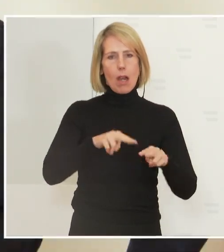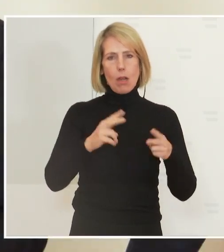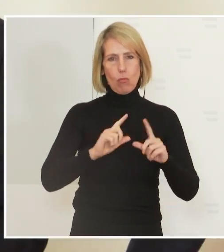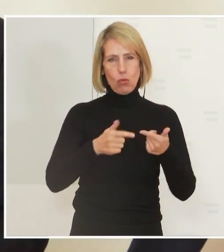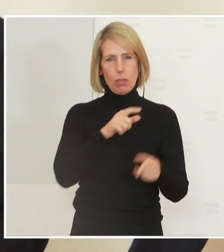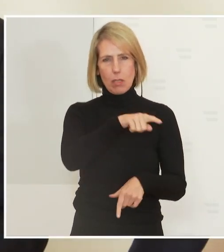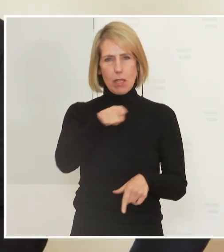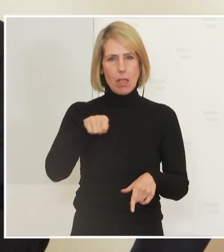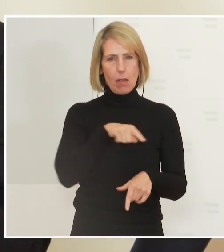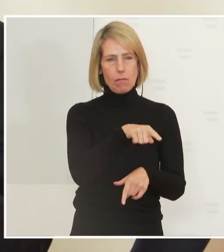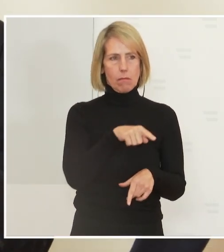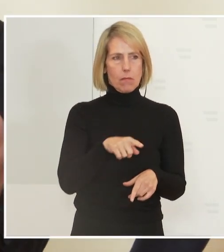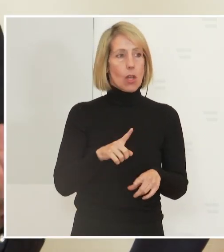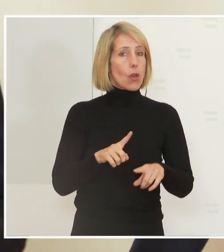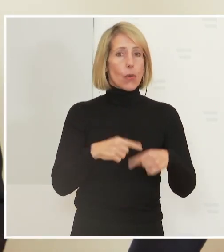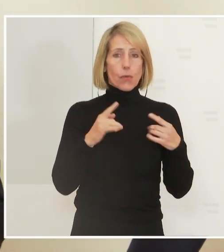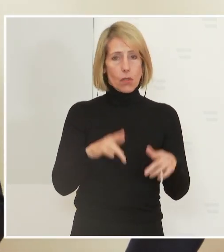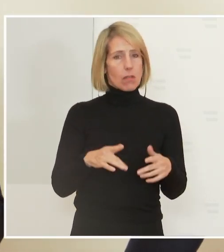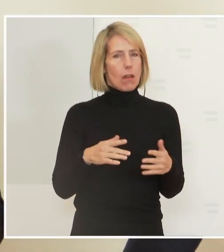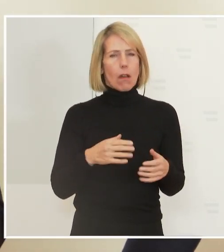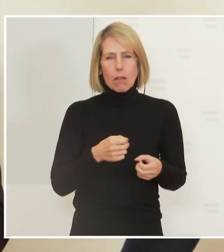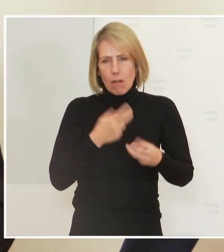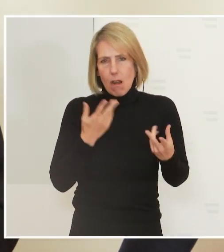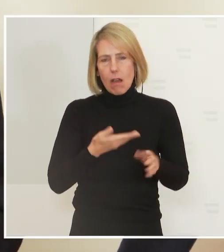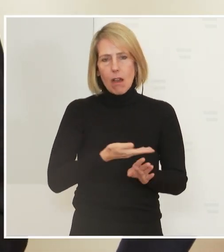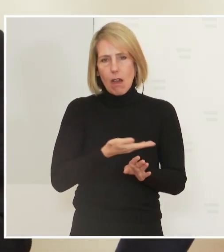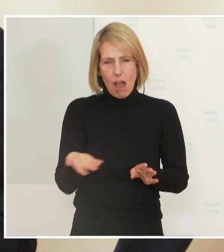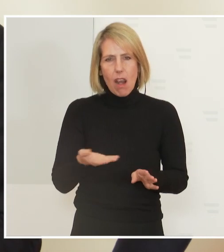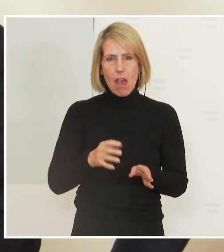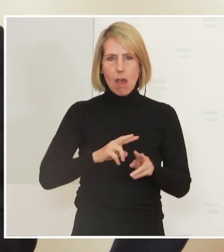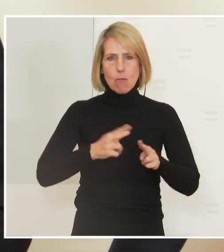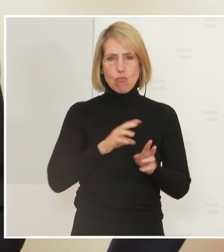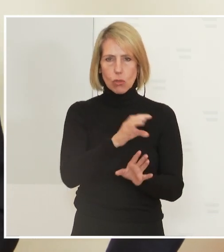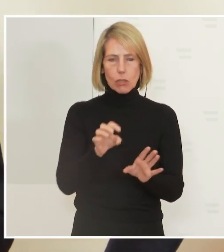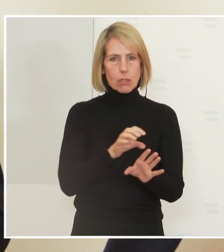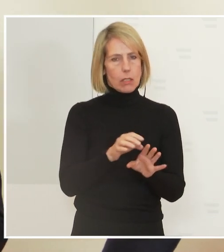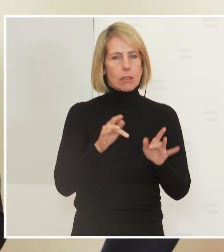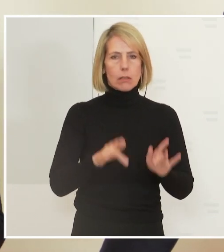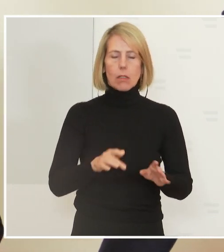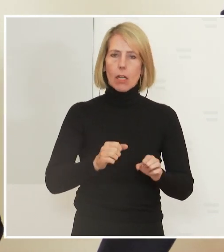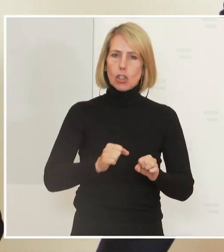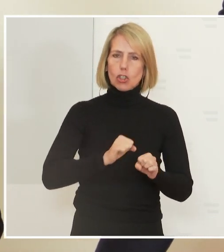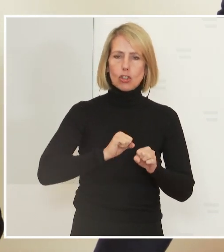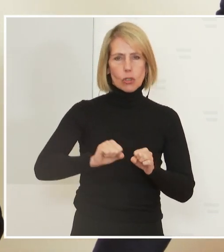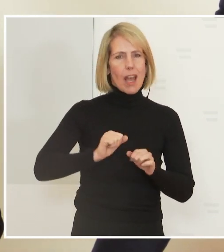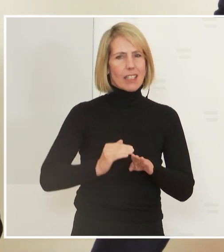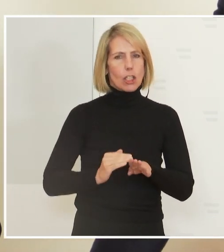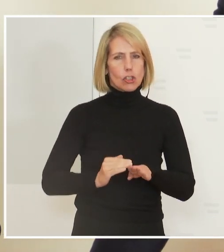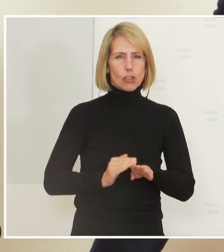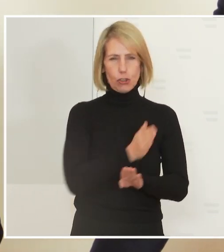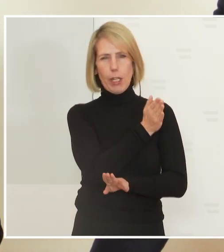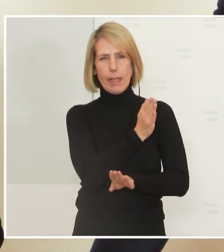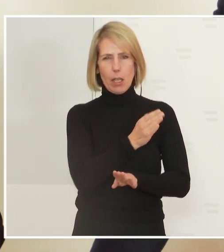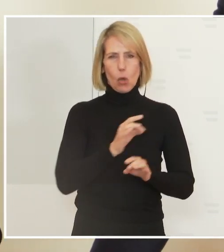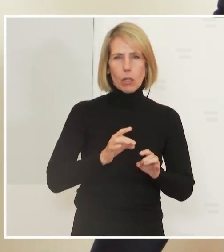Bundesländern haben wir eine deutliche Steigerung, was die Infektionen betrifft. Und ich möchte schon von einer